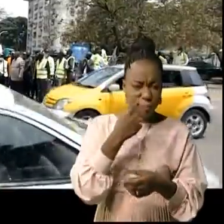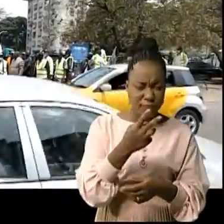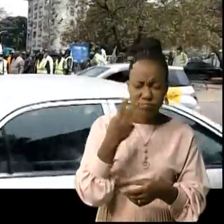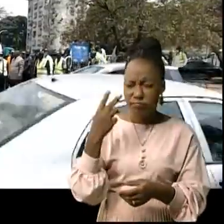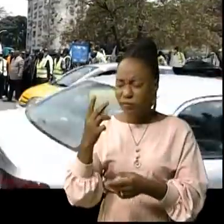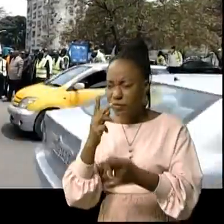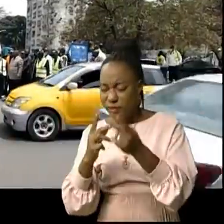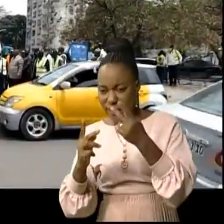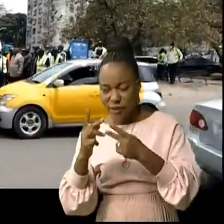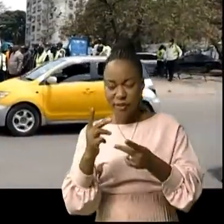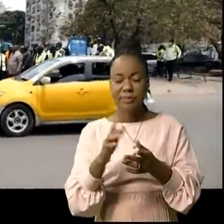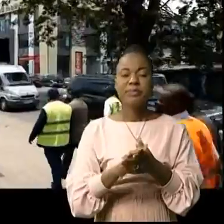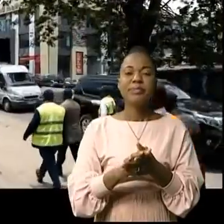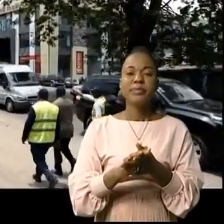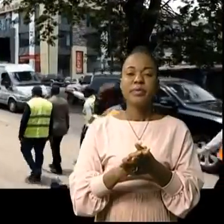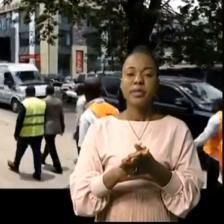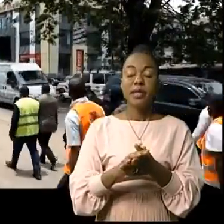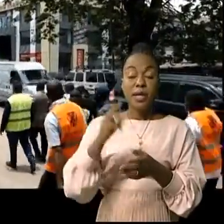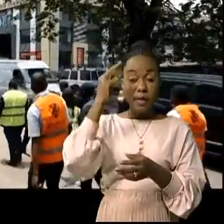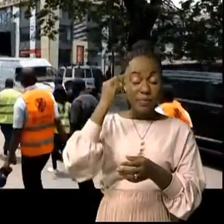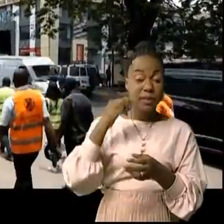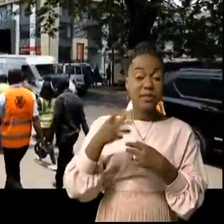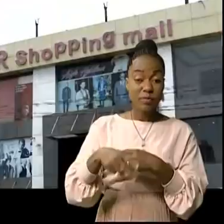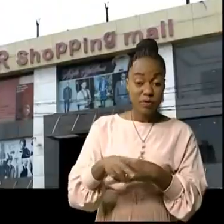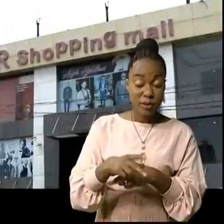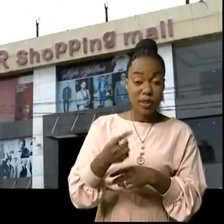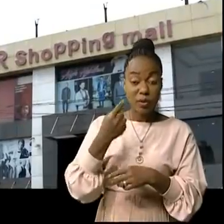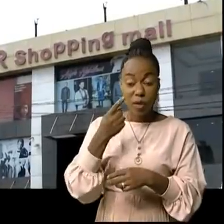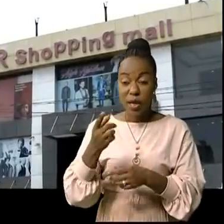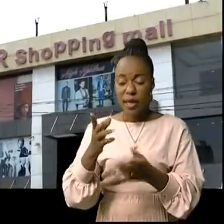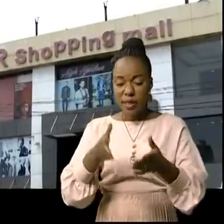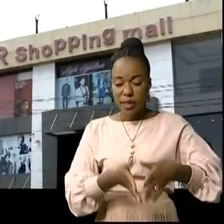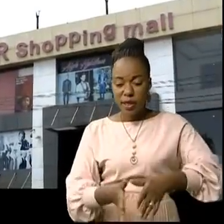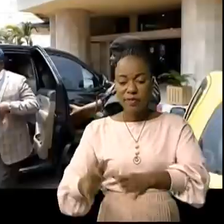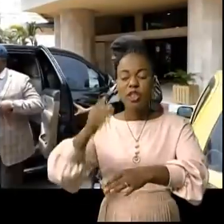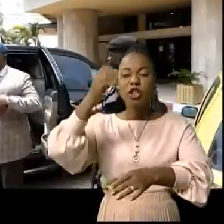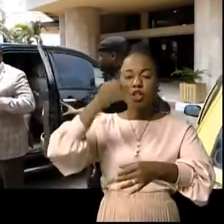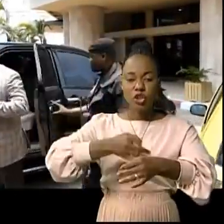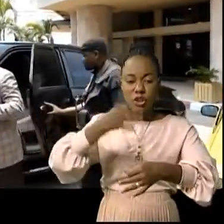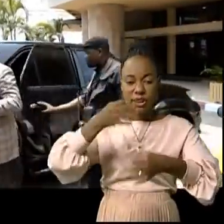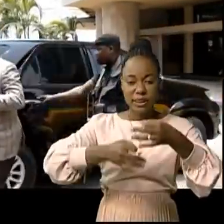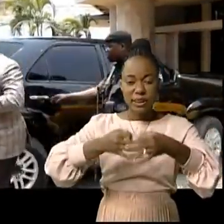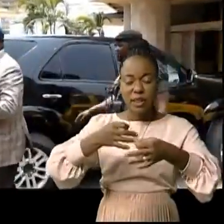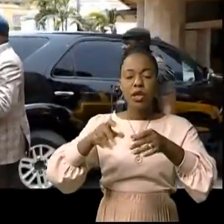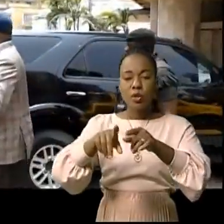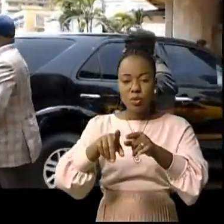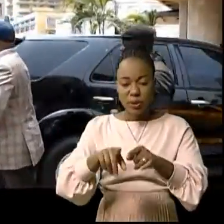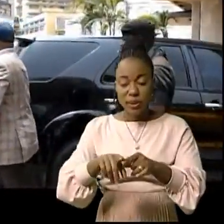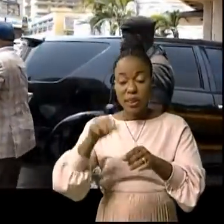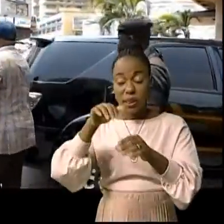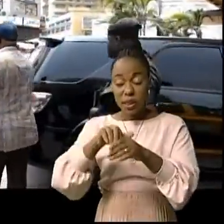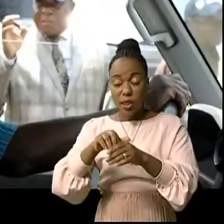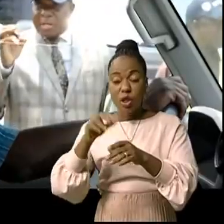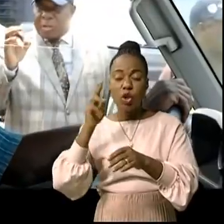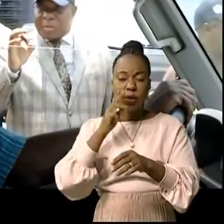environs. Amon Sumbokoso s'est rendu aussi à Moll 1 sur l'avenue de la Justice et à l'hôtel Memling. Le ministre